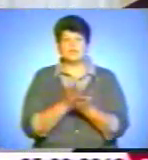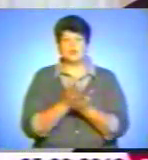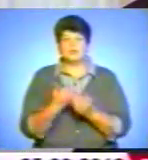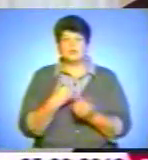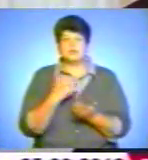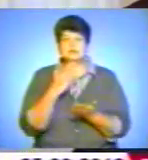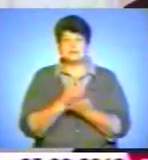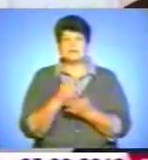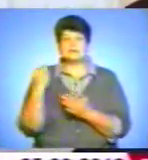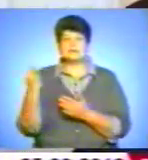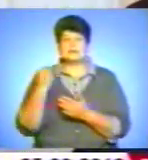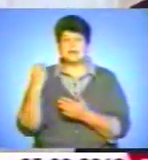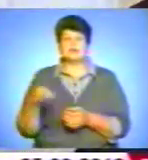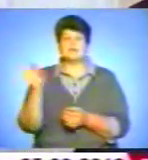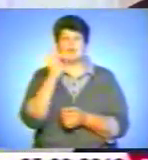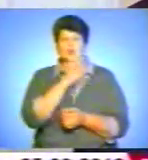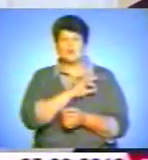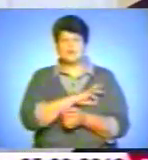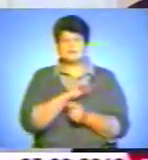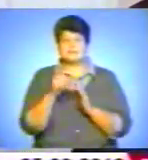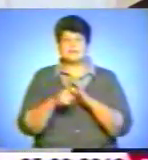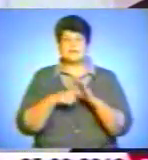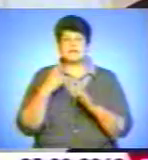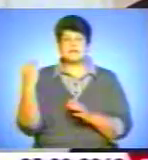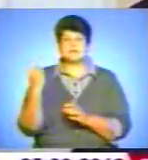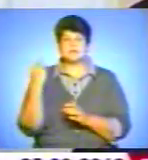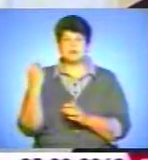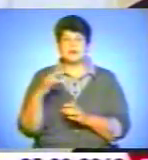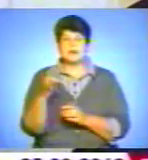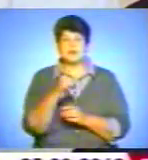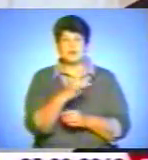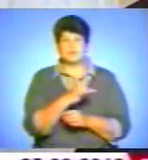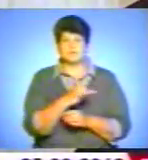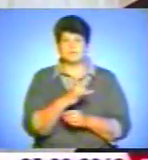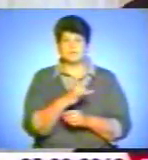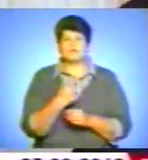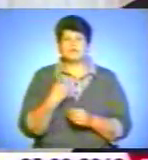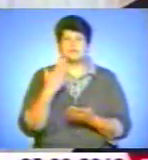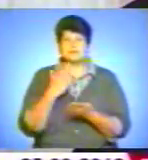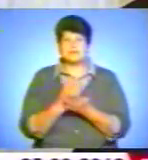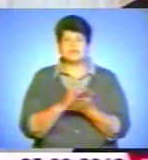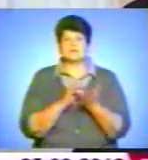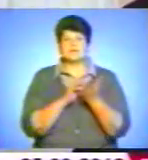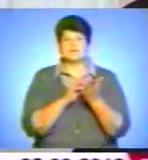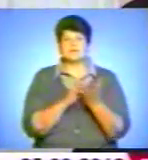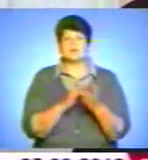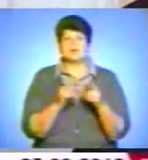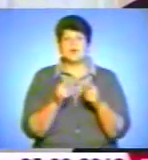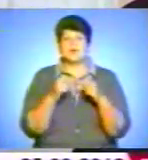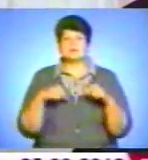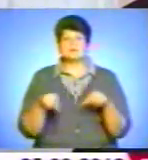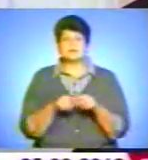цікава і корисна для пізнання історія з різноманітними подіями. У нас є туристські організації, які